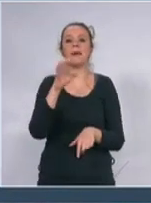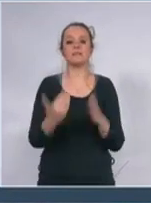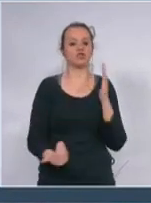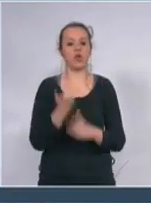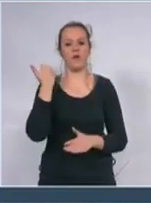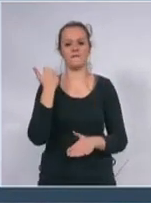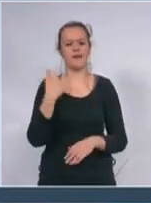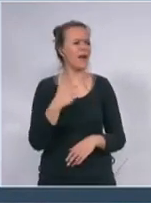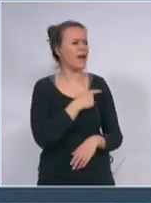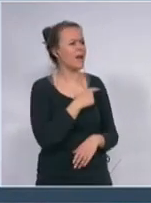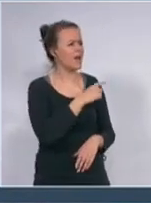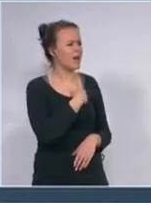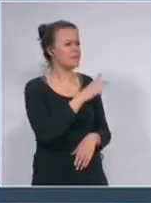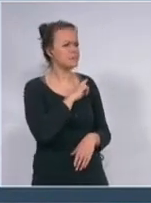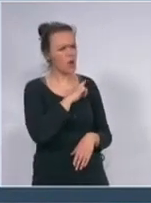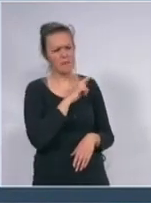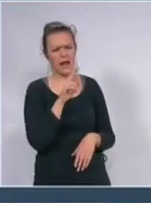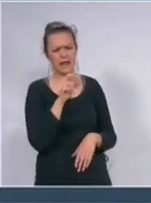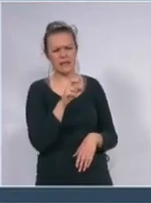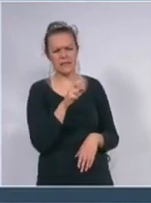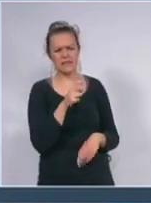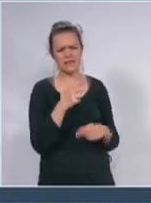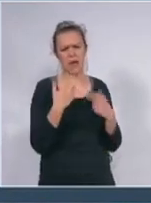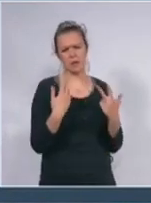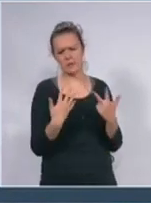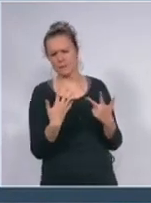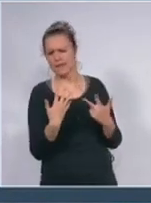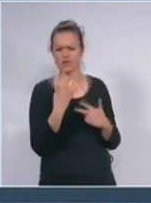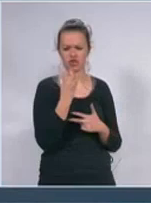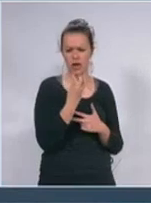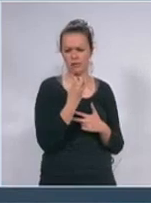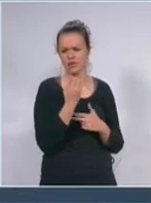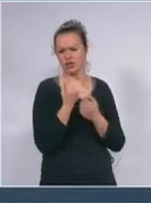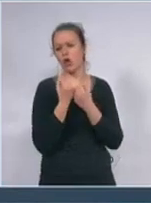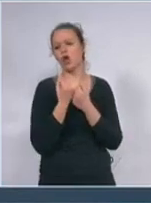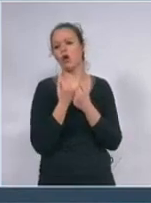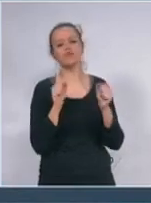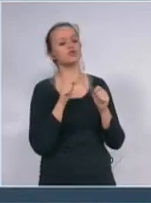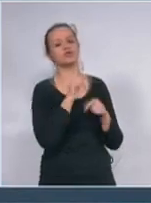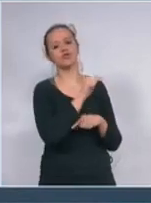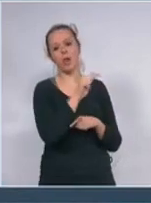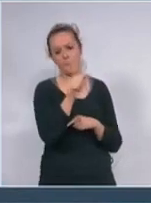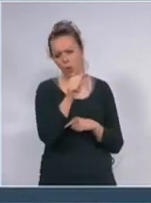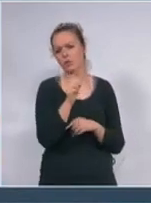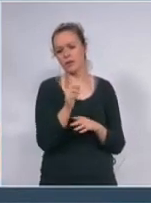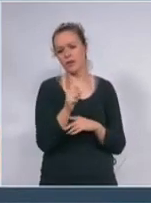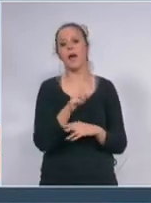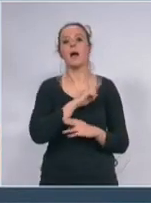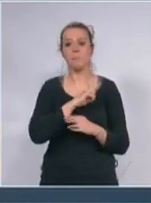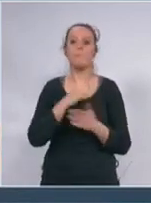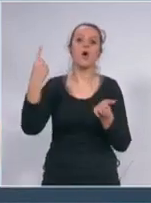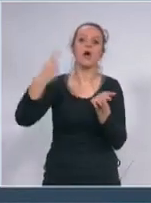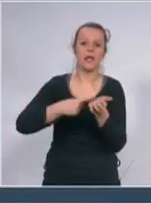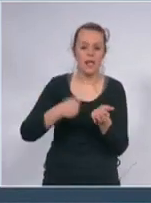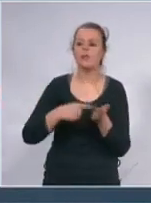realno 350 slobodnik 380 400 slobodnik pričam slobodnik imali smo ih hiljadu ali imate ljude